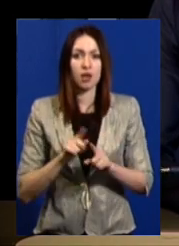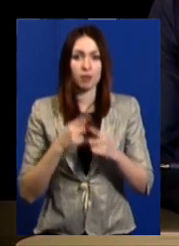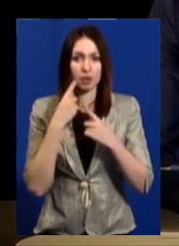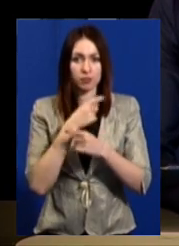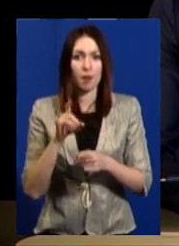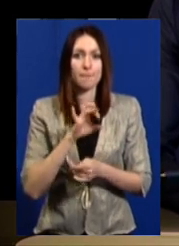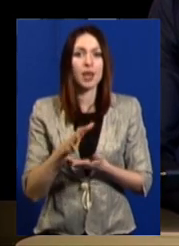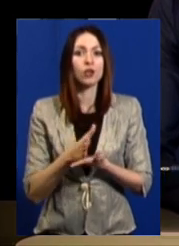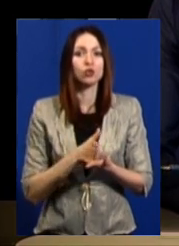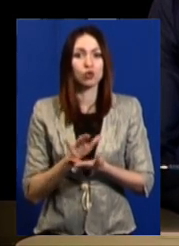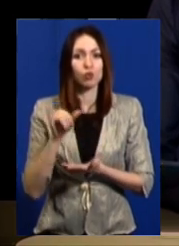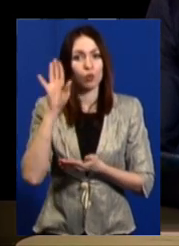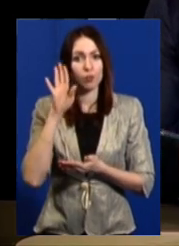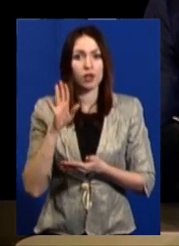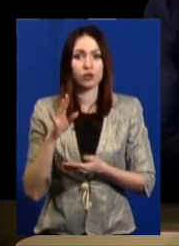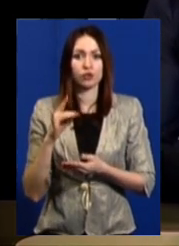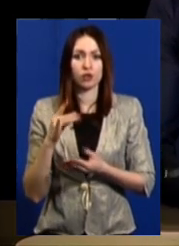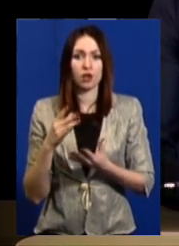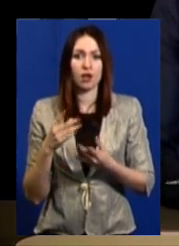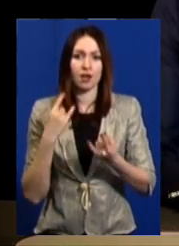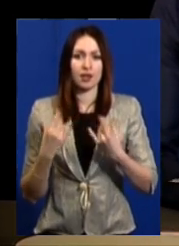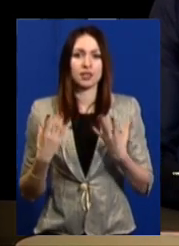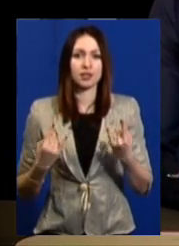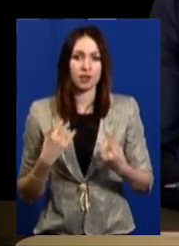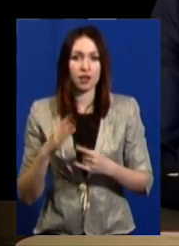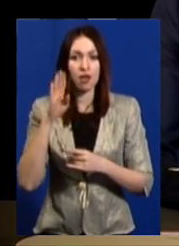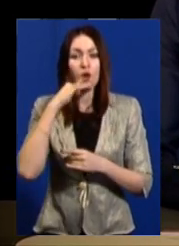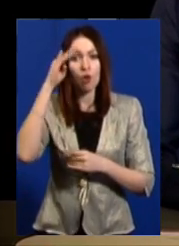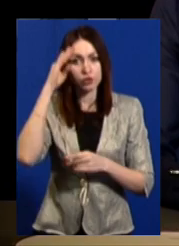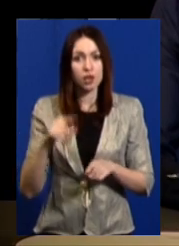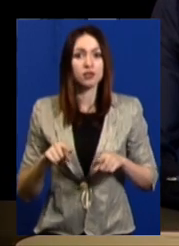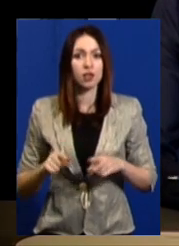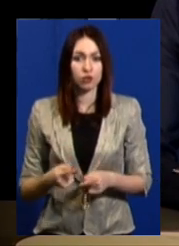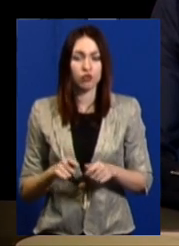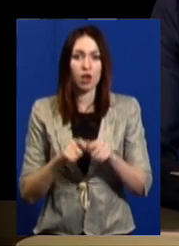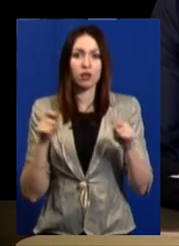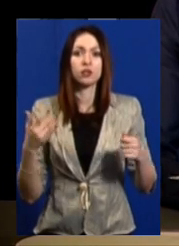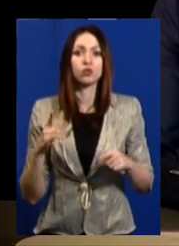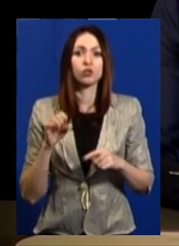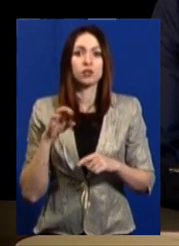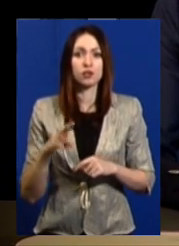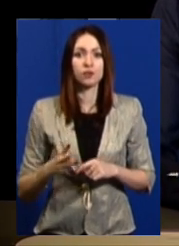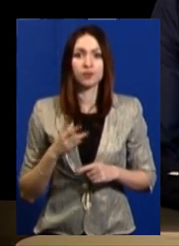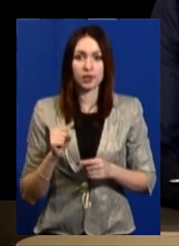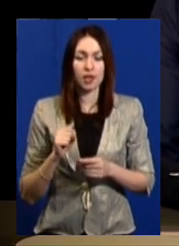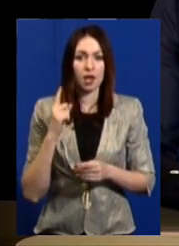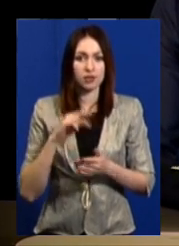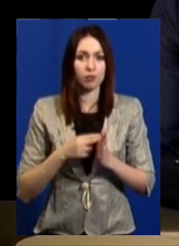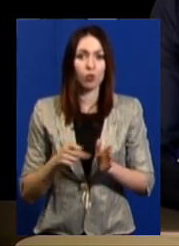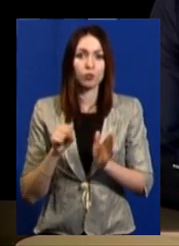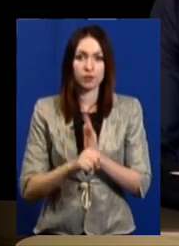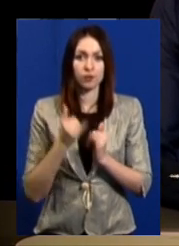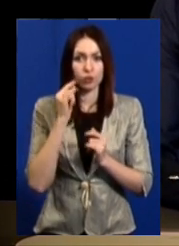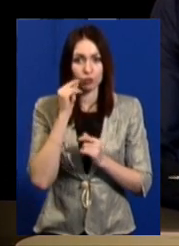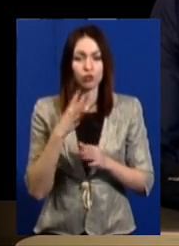Ради у нього забиттям яких тканин. Батька затримали. Відкрито провадження за статтею «Замах на умисне вбивство». Сьогодні